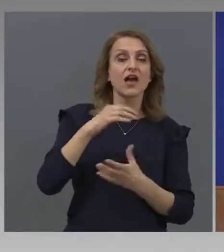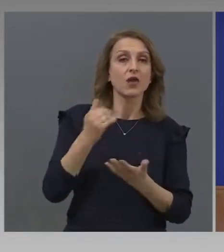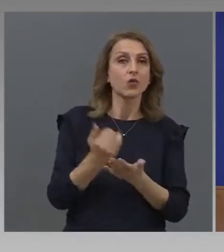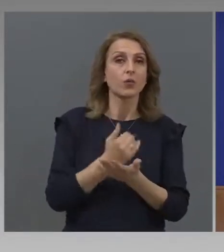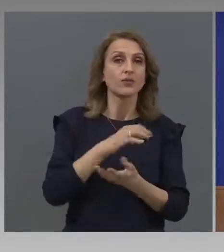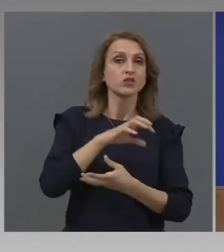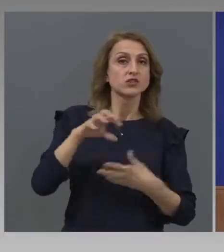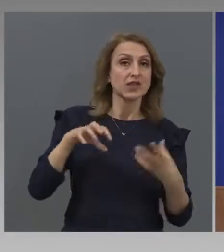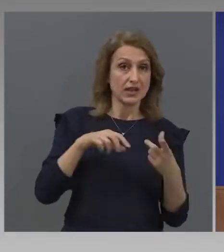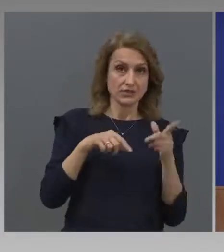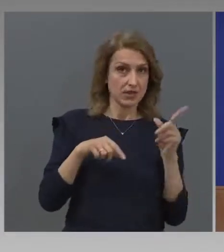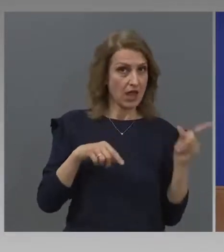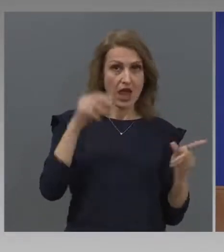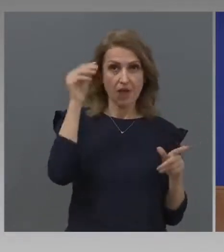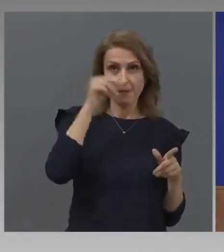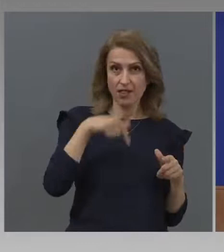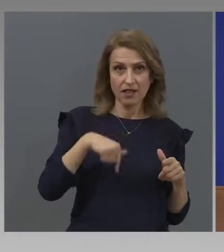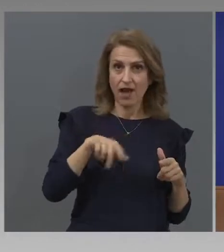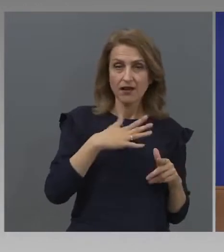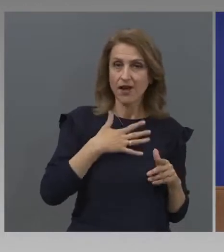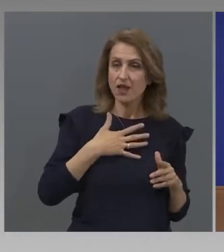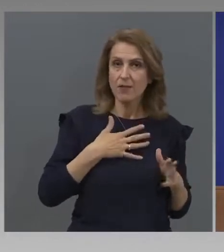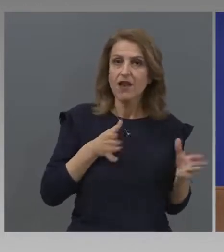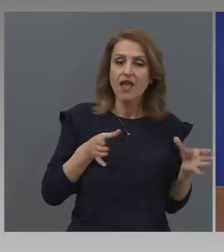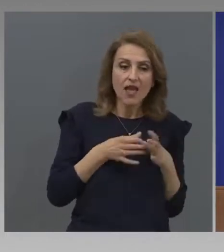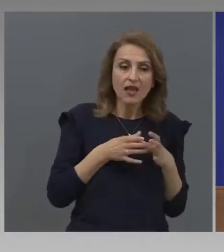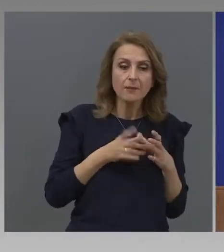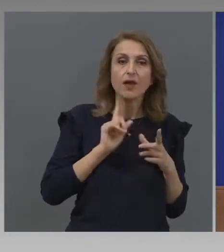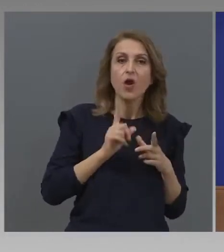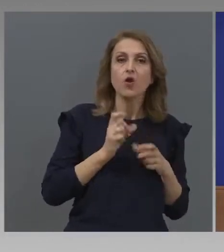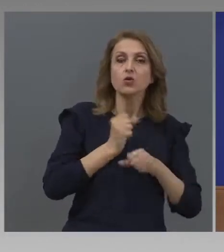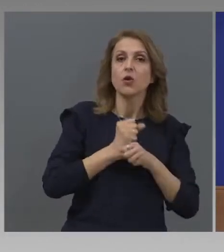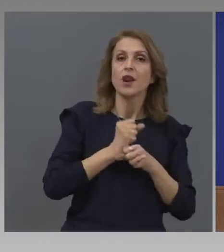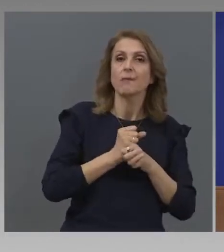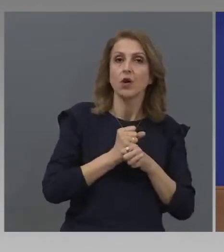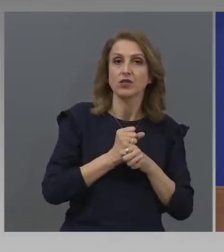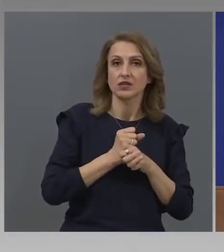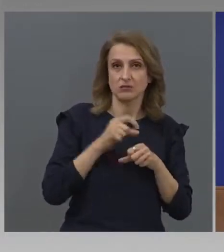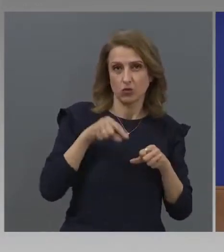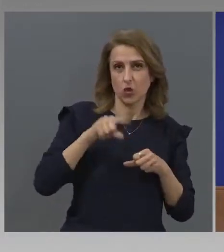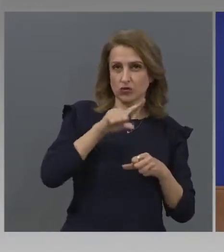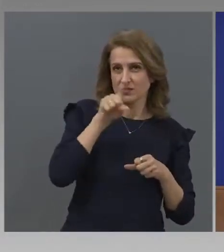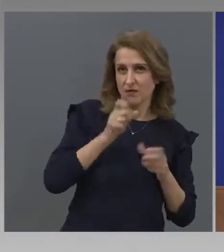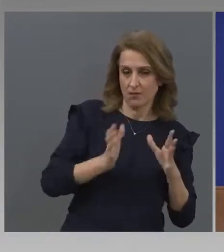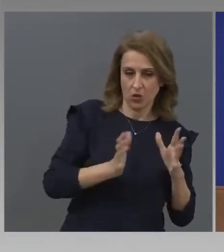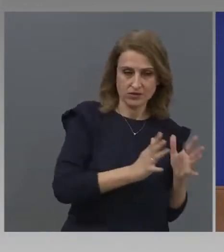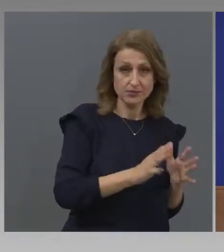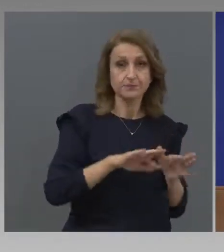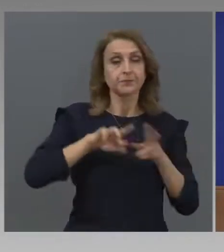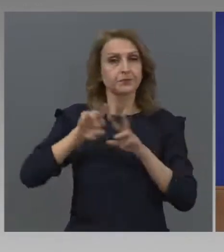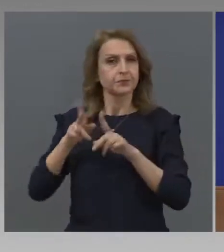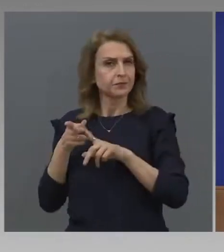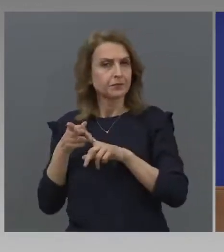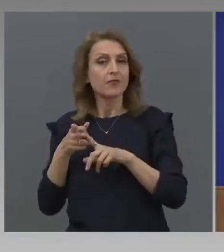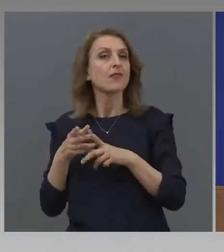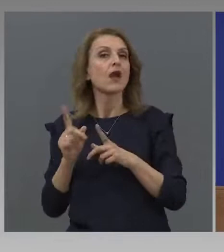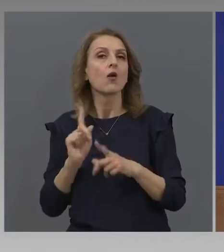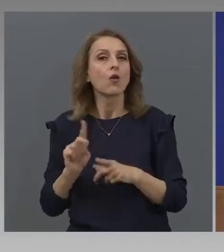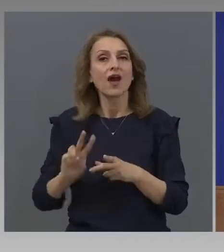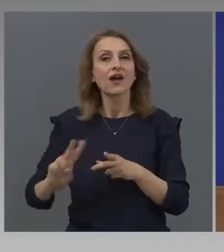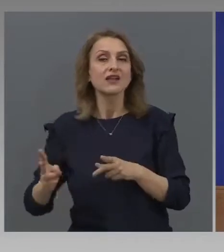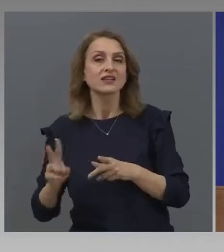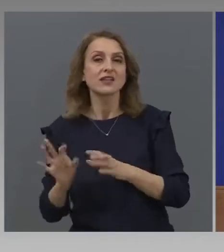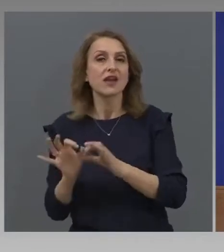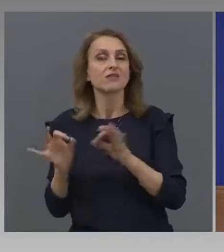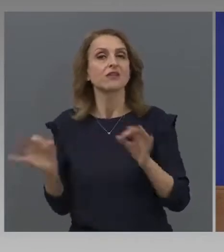предложение? Имате ли вече екип, който работи? Имате ли идея? И втори кратък въпрос. Коя е резервната мярка, която